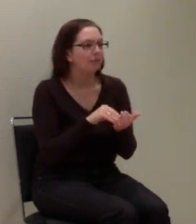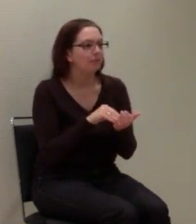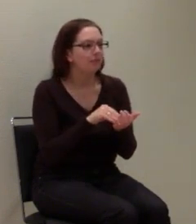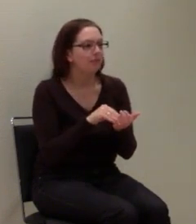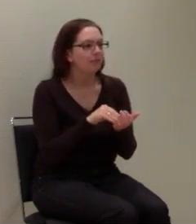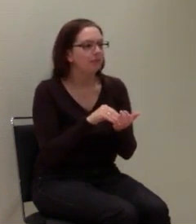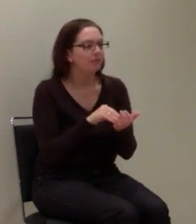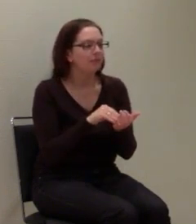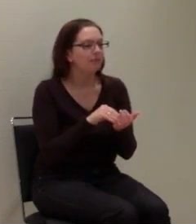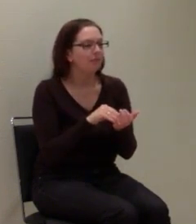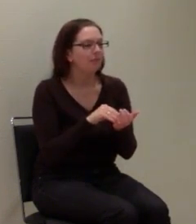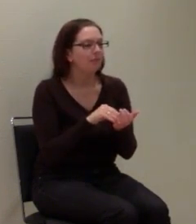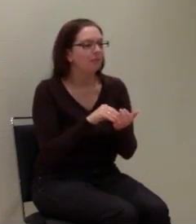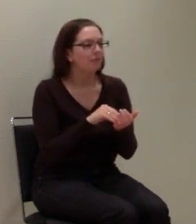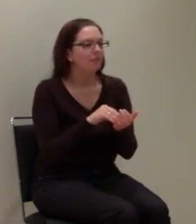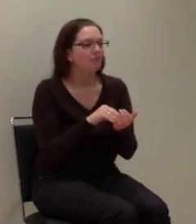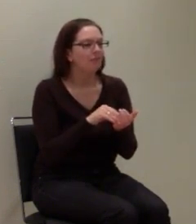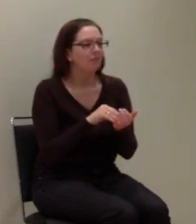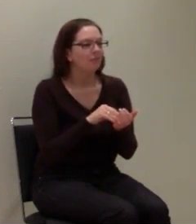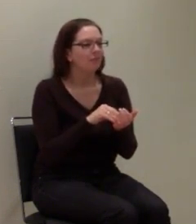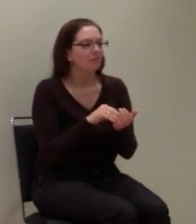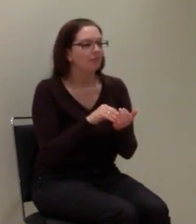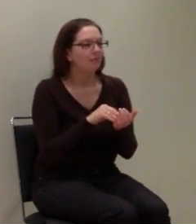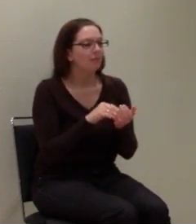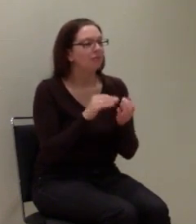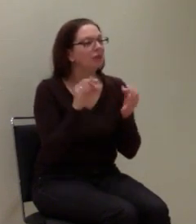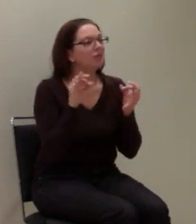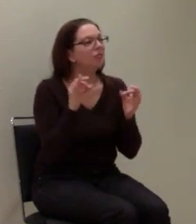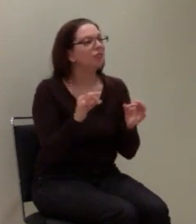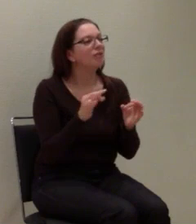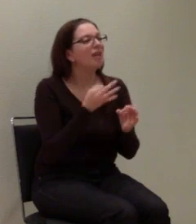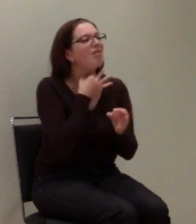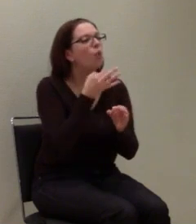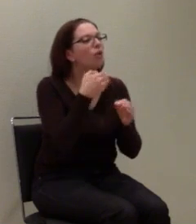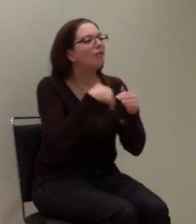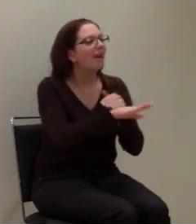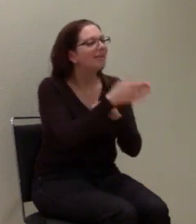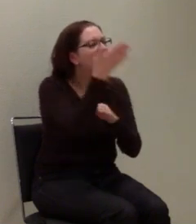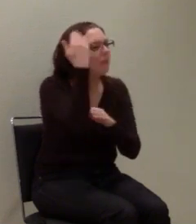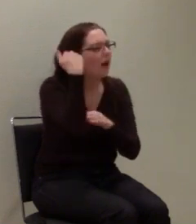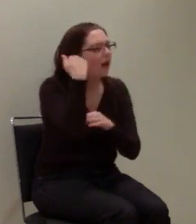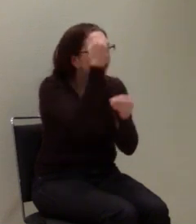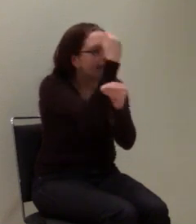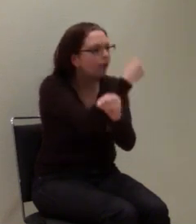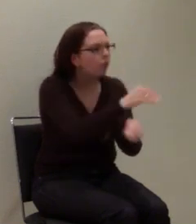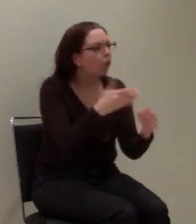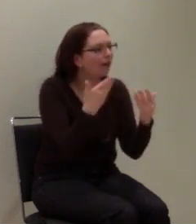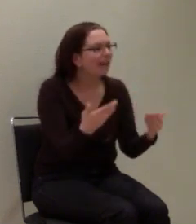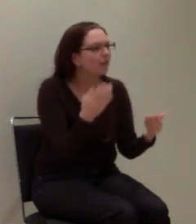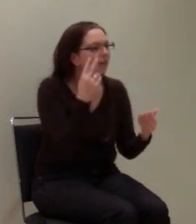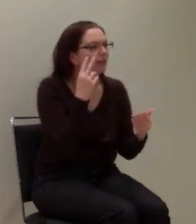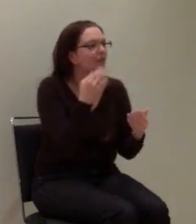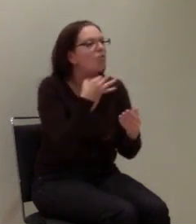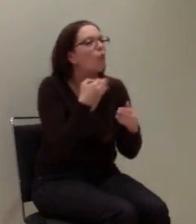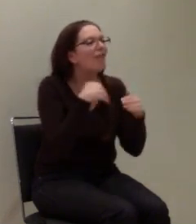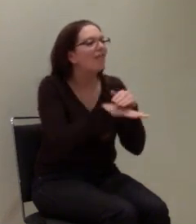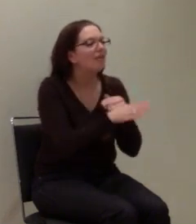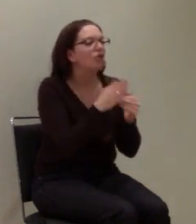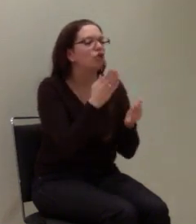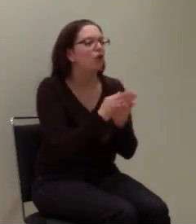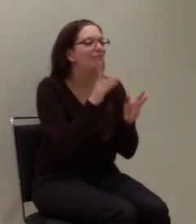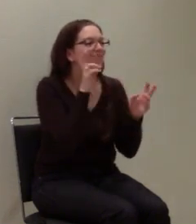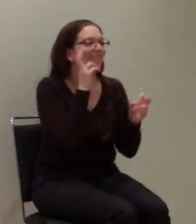nach der Veröffentlichung, dass es dieses Notfakt gibt, war das auch gleichzeitig auch veraltert, weil das SMS